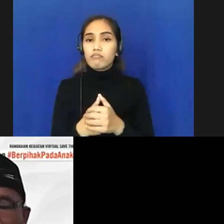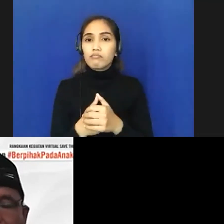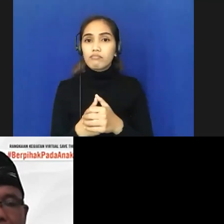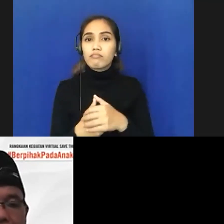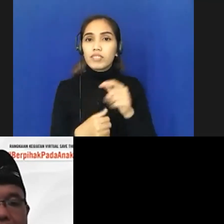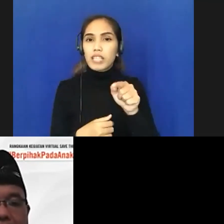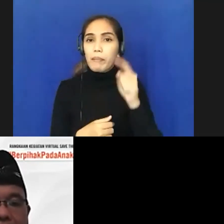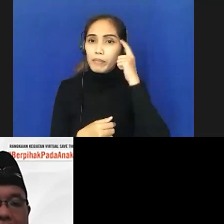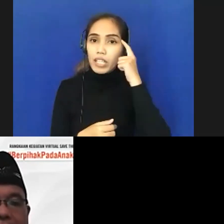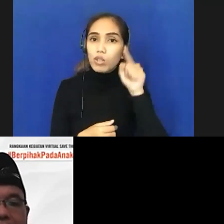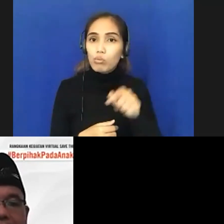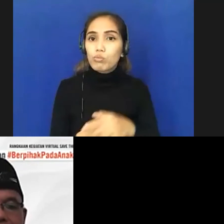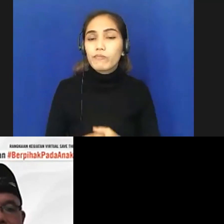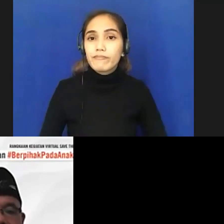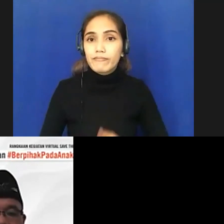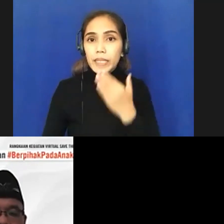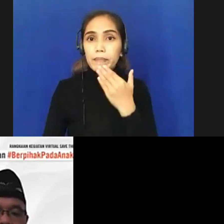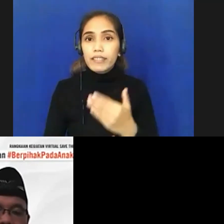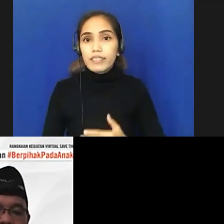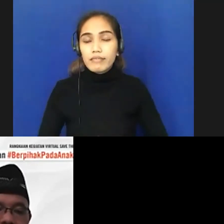demikian terima kasih